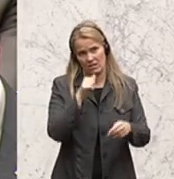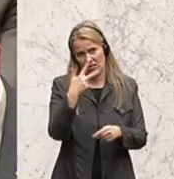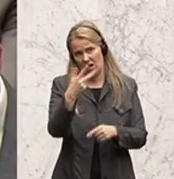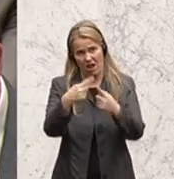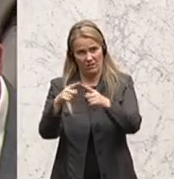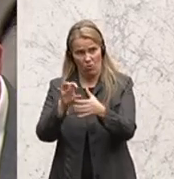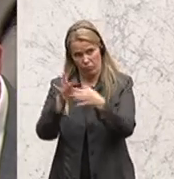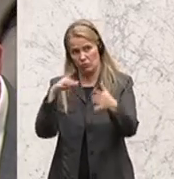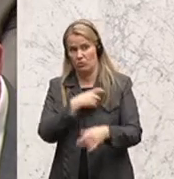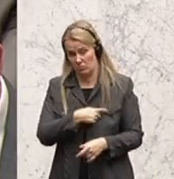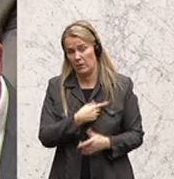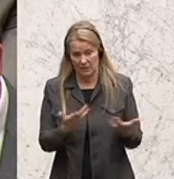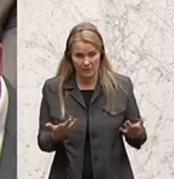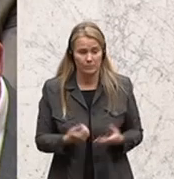anderen.